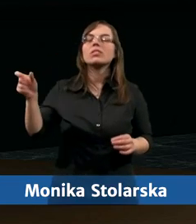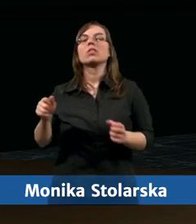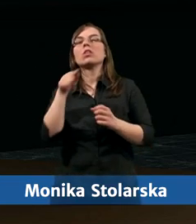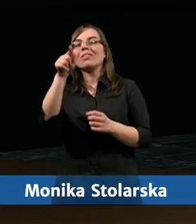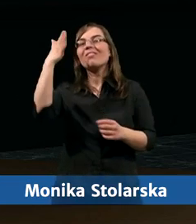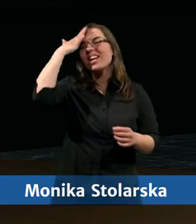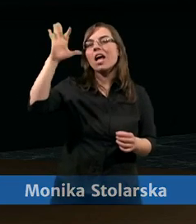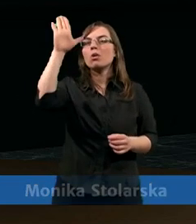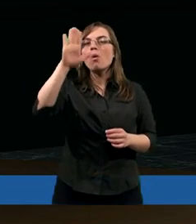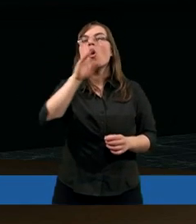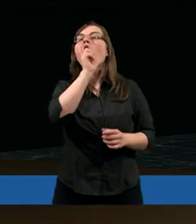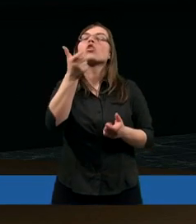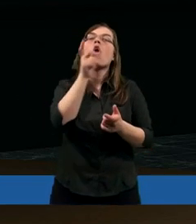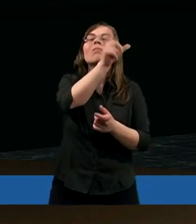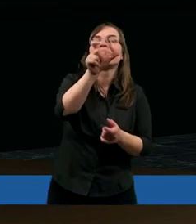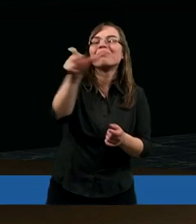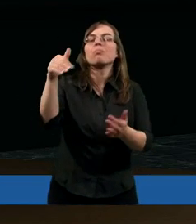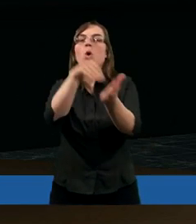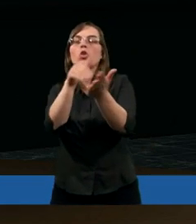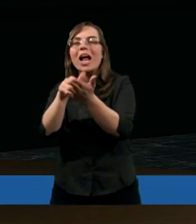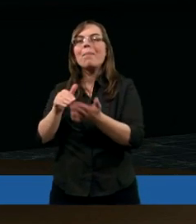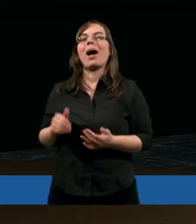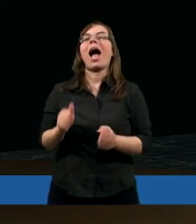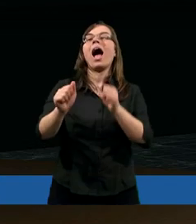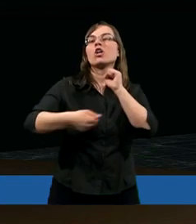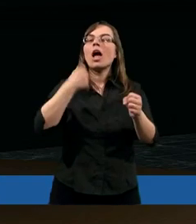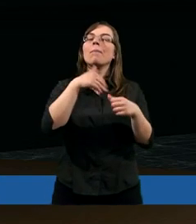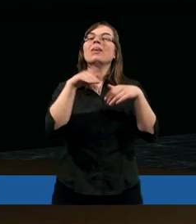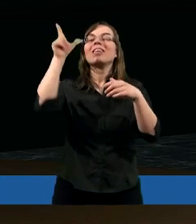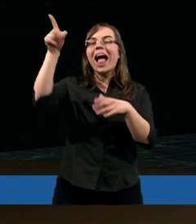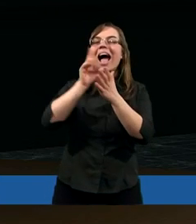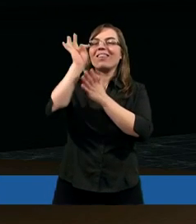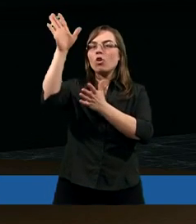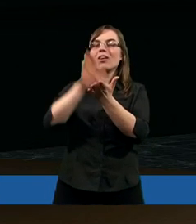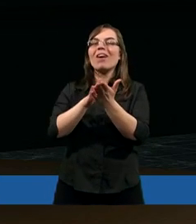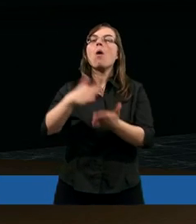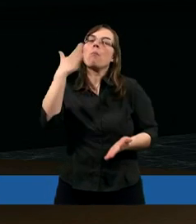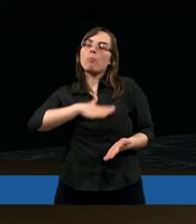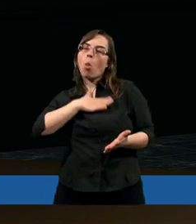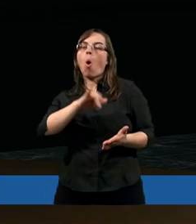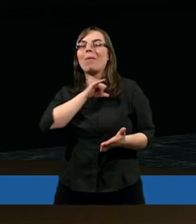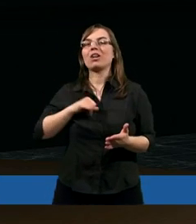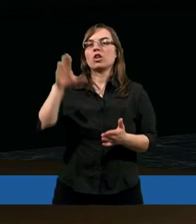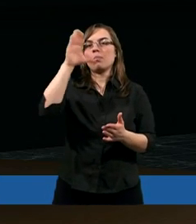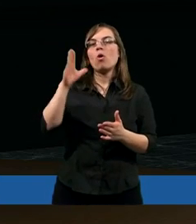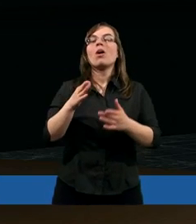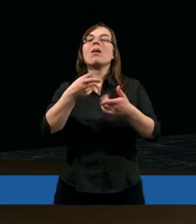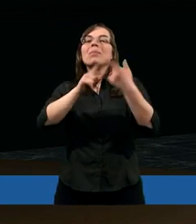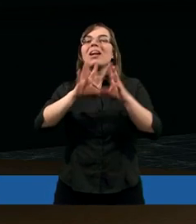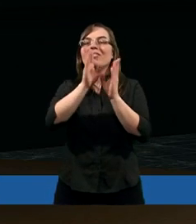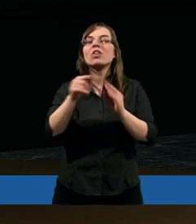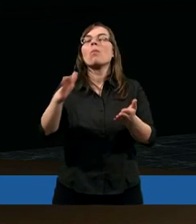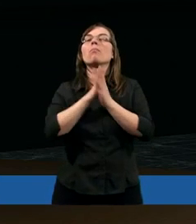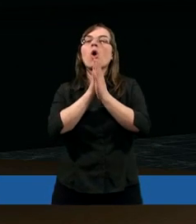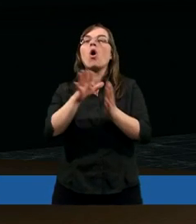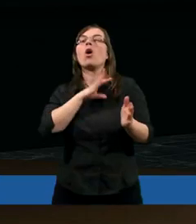bo Ty wiesz, Panie, czego każdemu z nas potrzeba, aby żyć dla Twojej chwały i Tobie się podobać. Przez Chrystusa